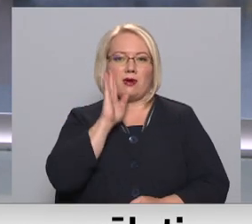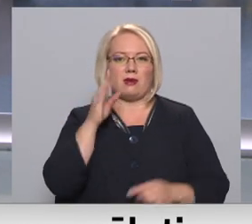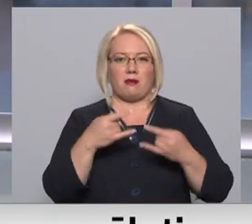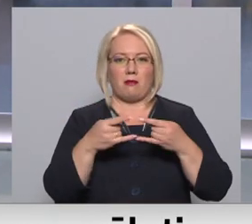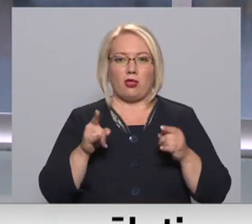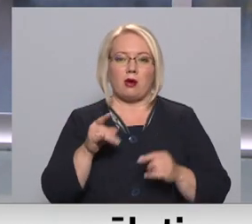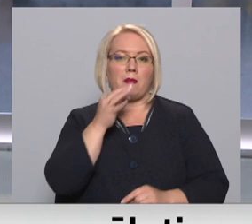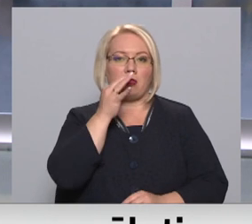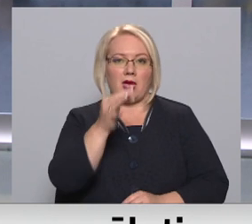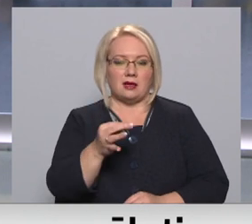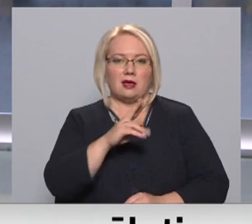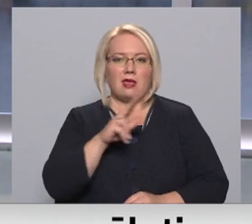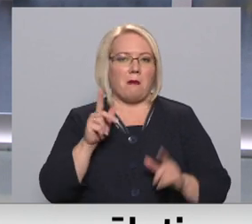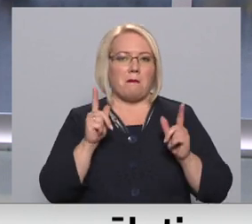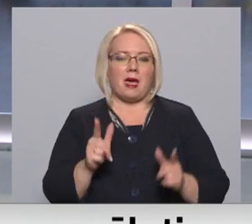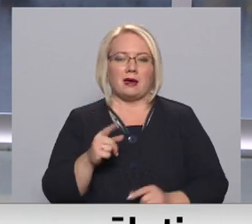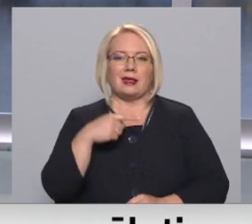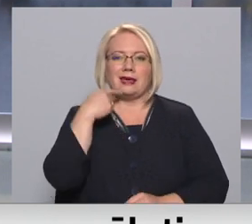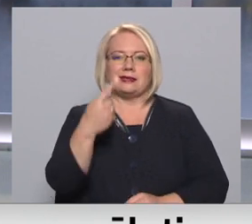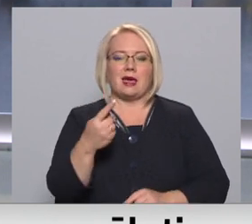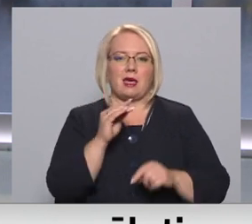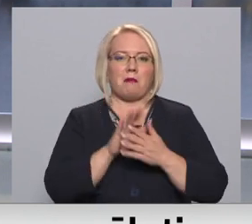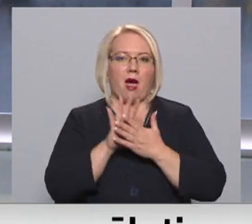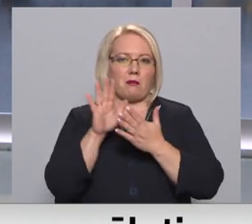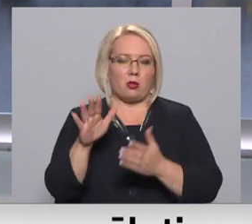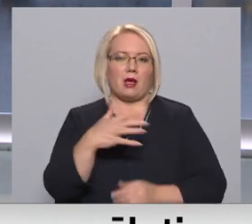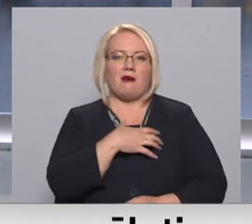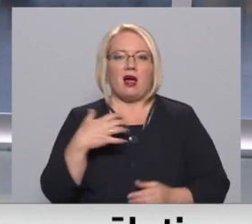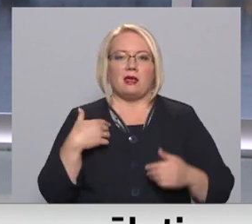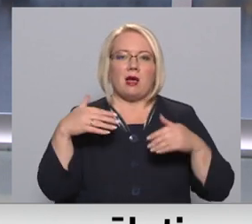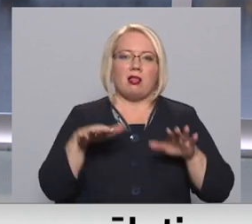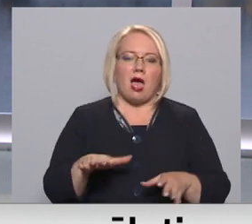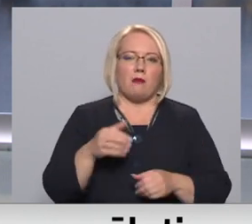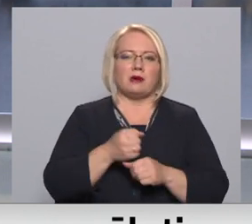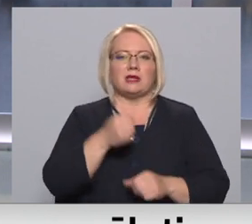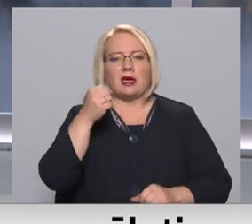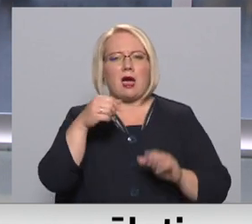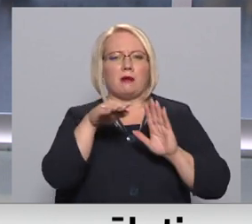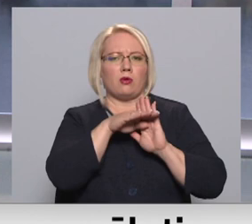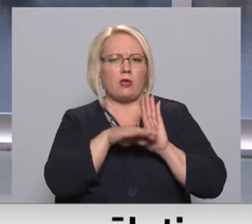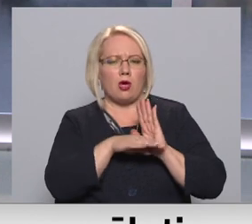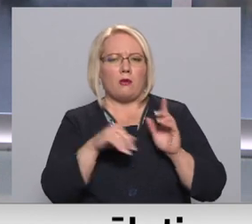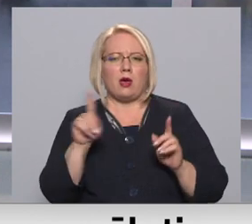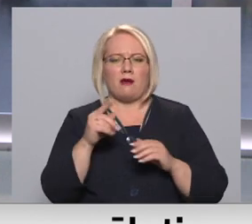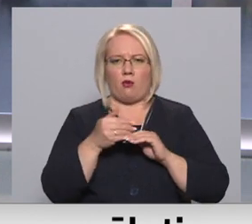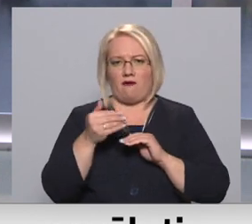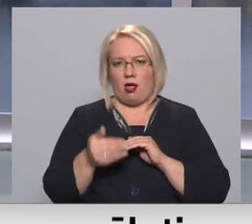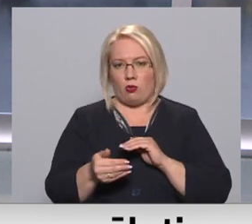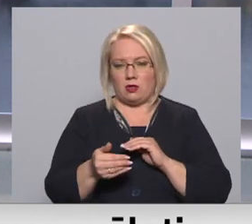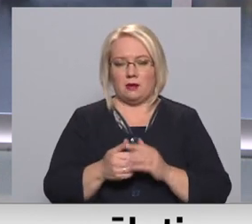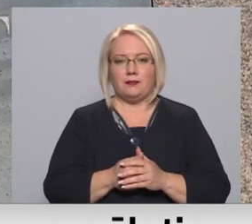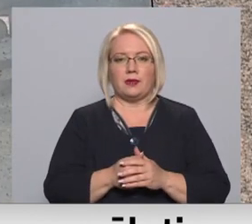panorāmas sacīja, ka nepiekrīt paustajiem pārmetumiem, ka valdības lēmumi par stingrākiem ierobežojumiem ir novēloti.